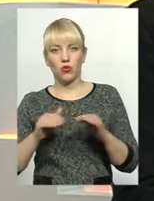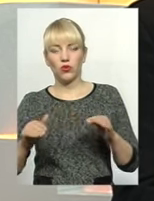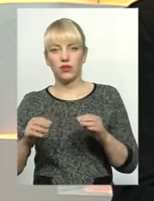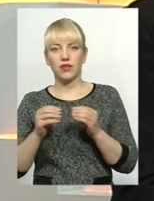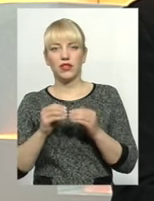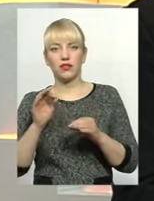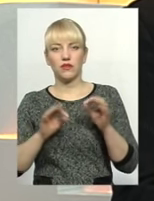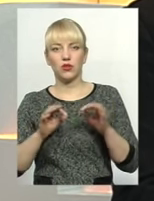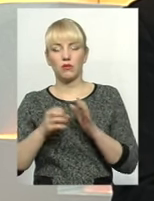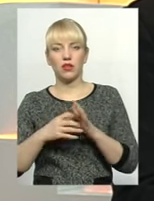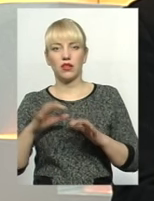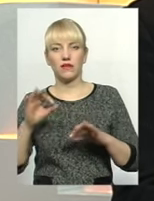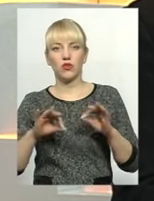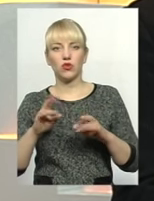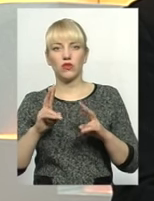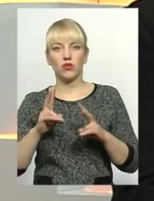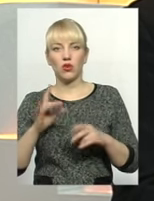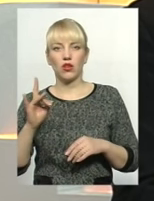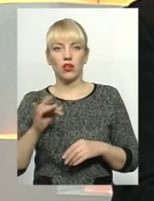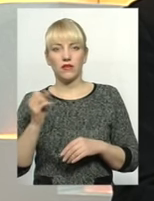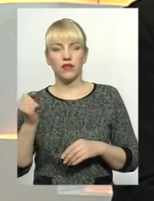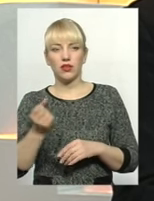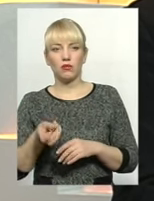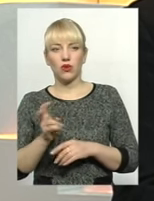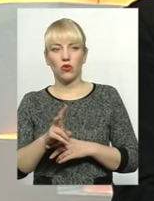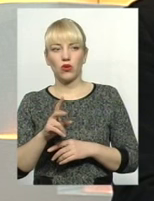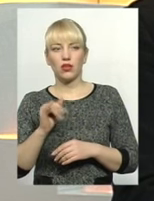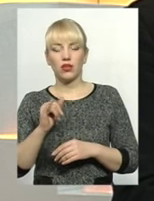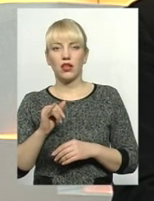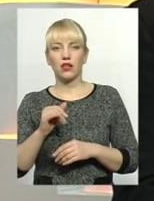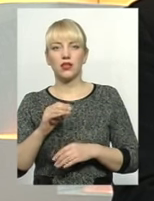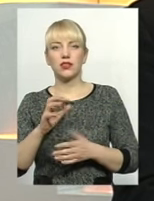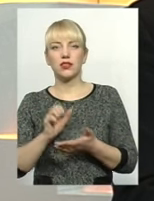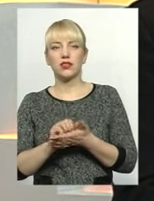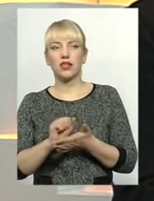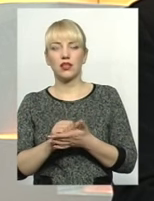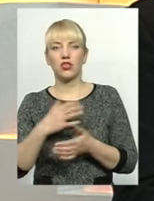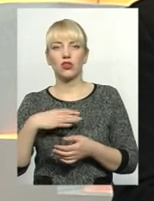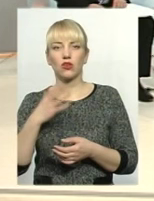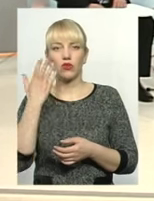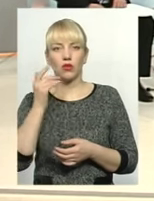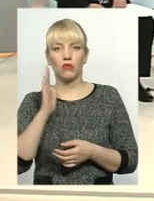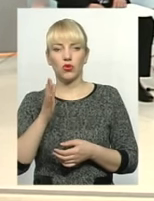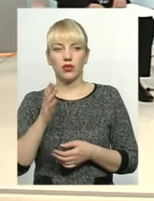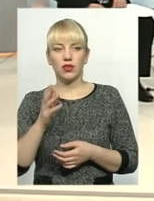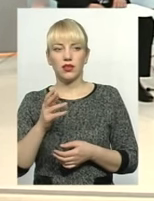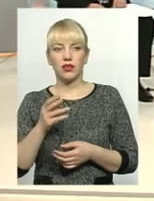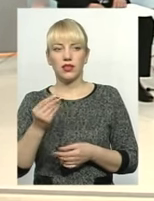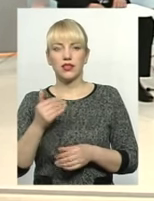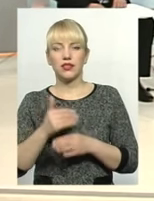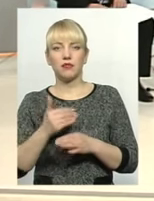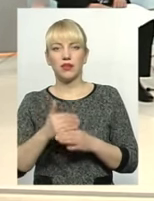може 15, які раз в тиждень приходять на заняття і чекають, коли буде стипендія, тому що в немає за що приїхати. Це дуже боляче.